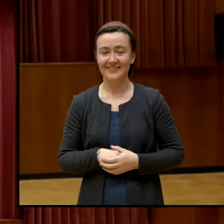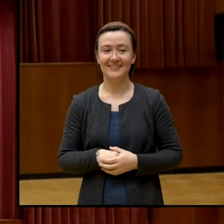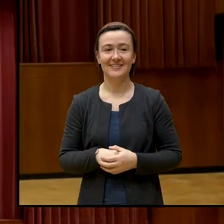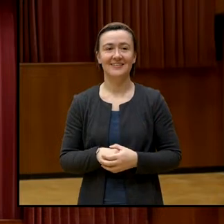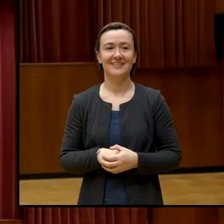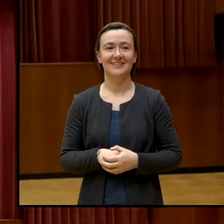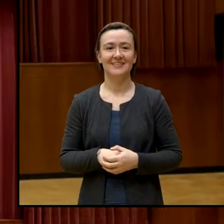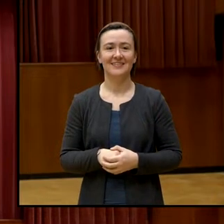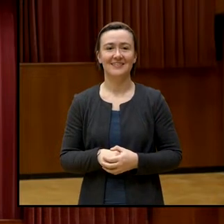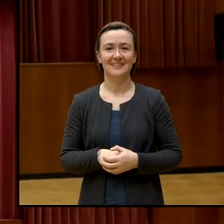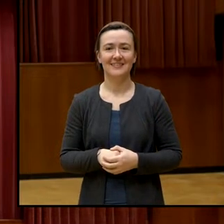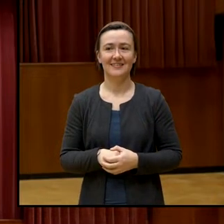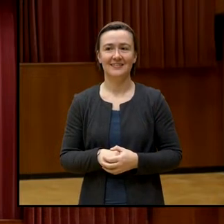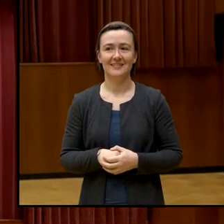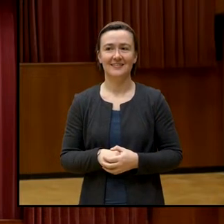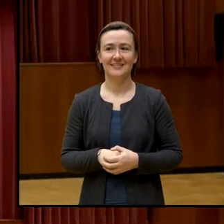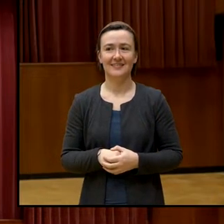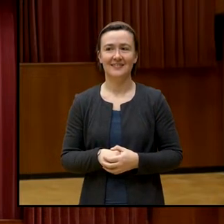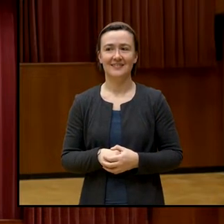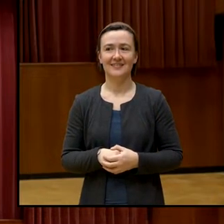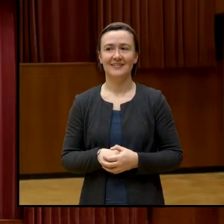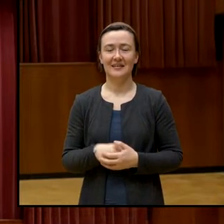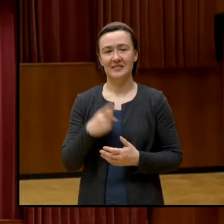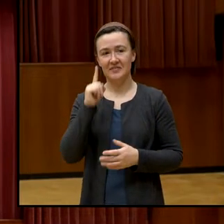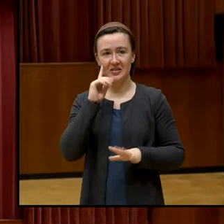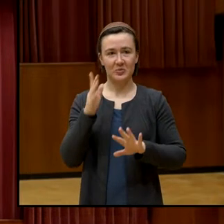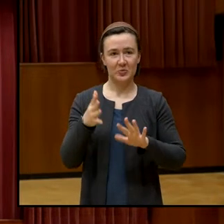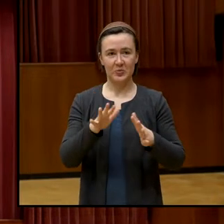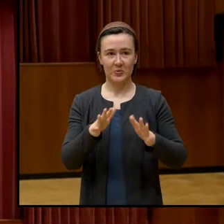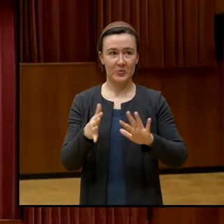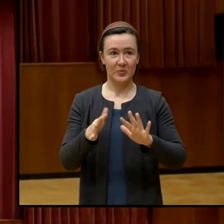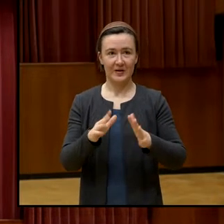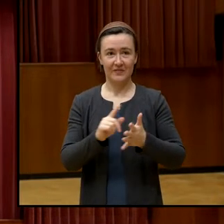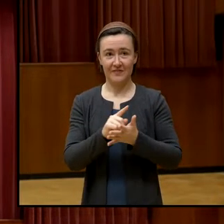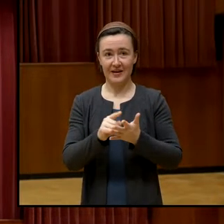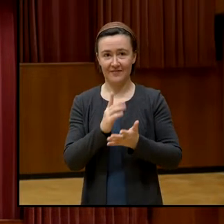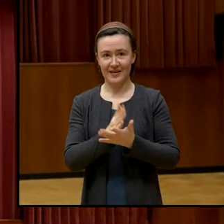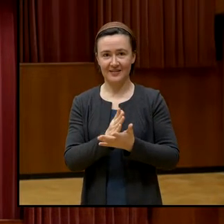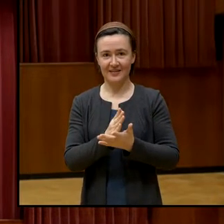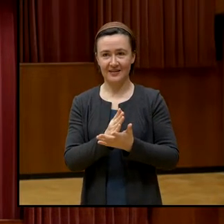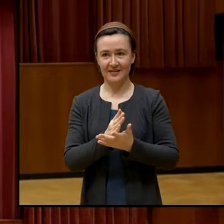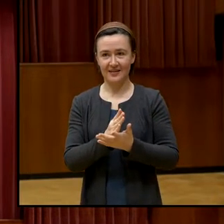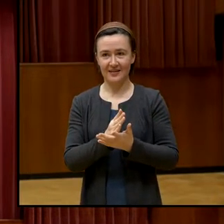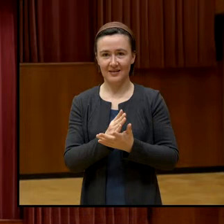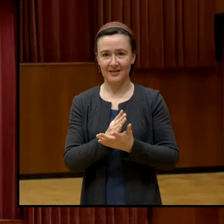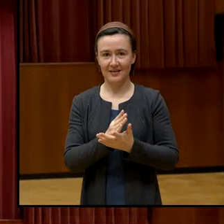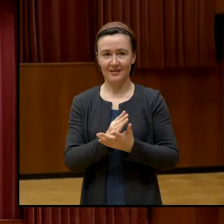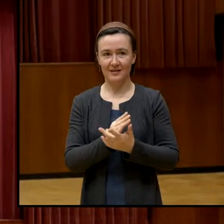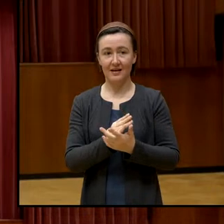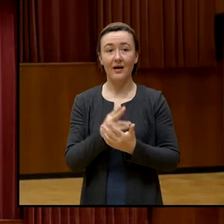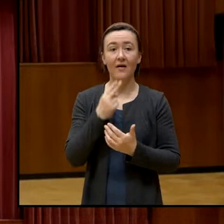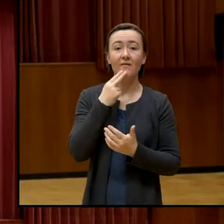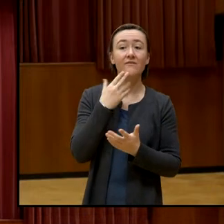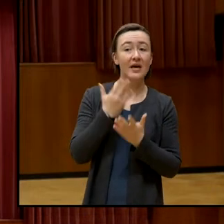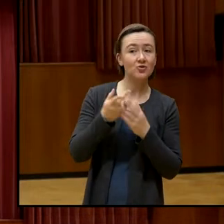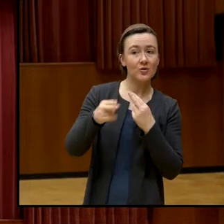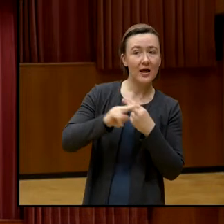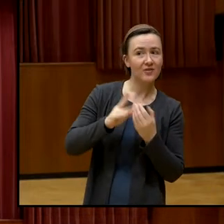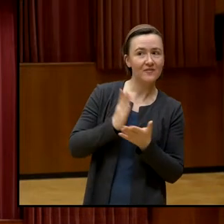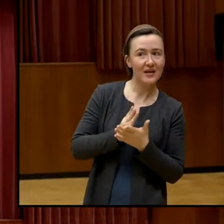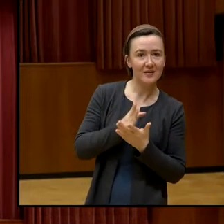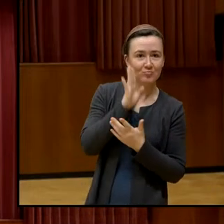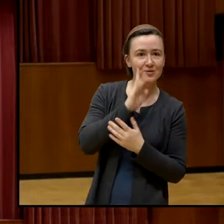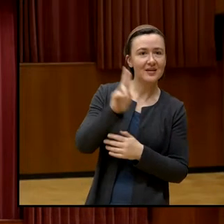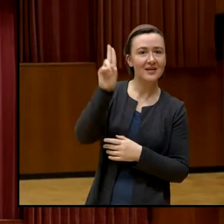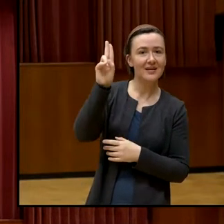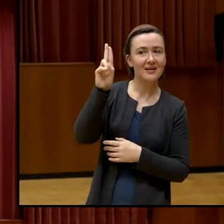damit wir ungefähr wissen, wann Sie fertig sind. hat denn schon die Frage beantwortet? Bitte mit Handzeichen